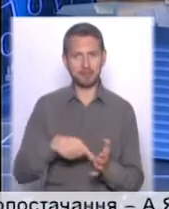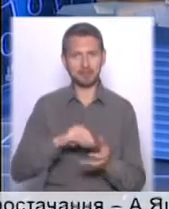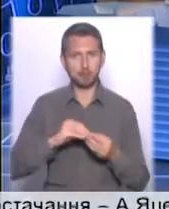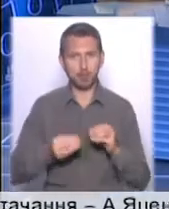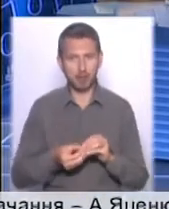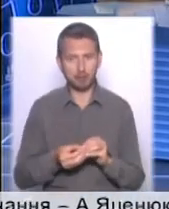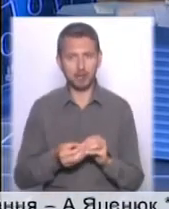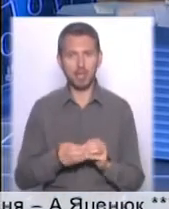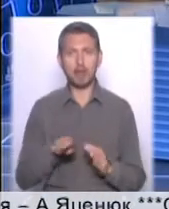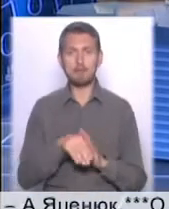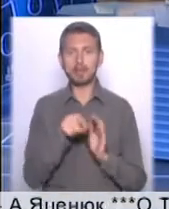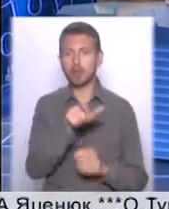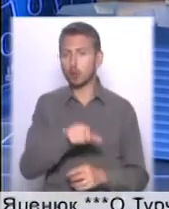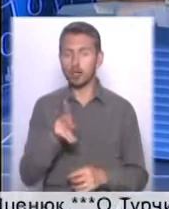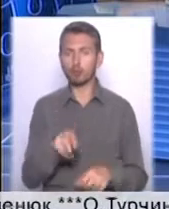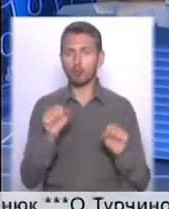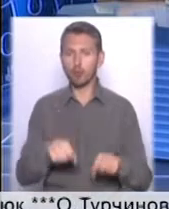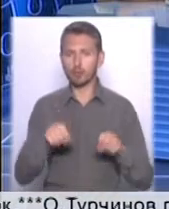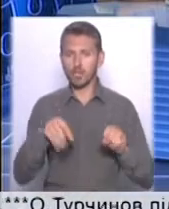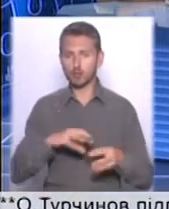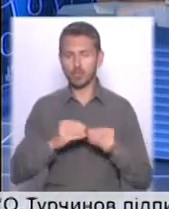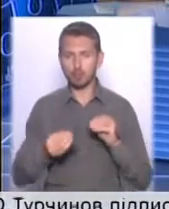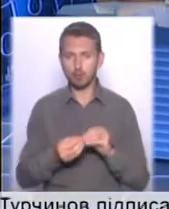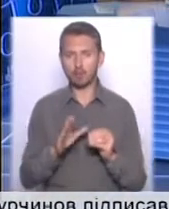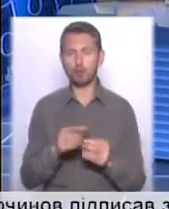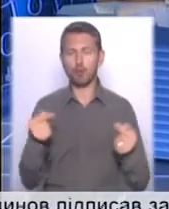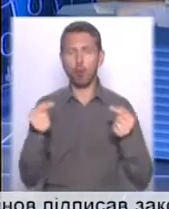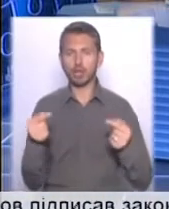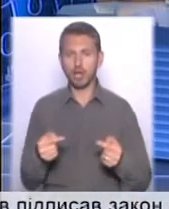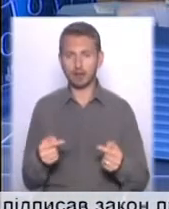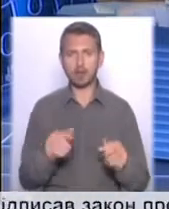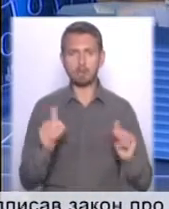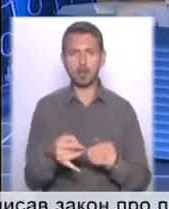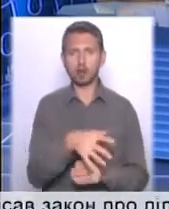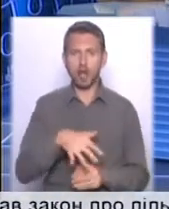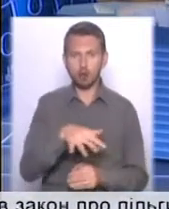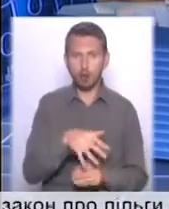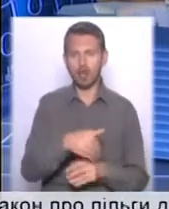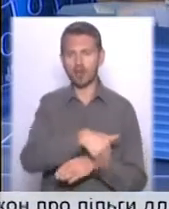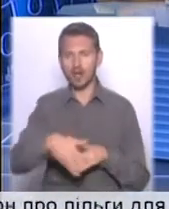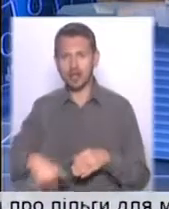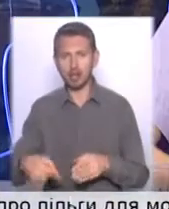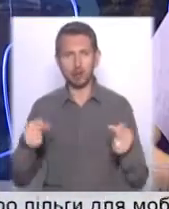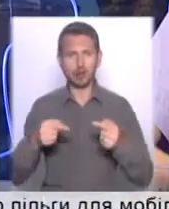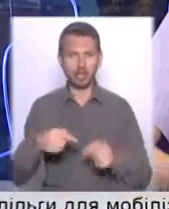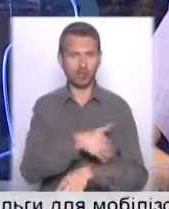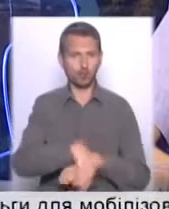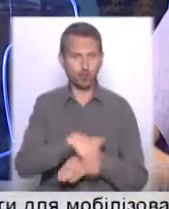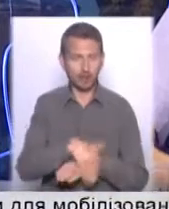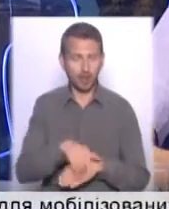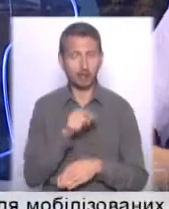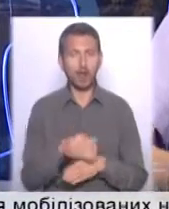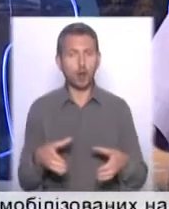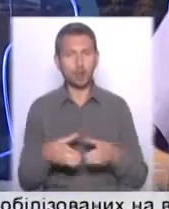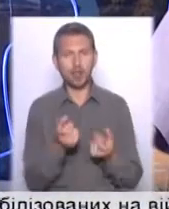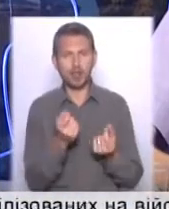зорієнтована під тих людей, які можуть вирішувати проблеми в конкретних мікрорайонах, кварталах, на конкретних вулицях. Тому що команда трошки,